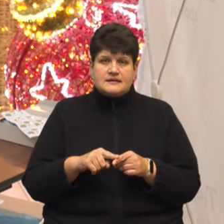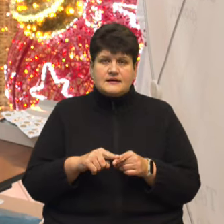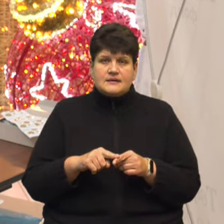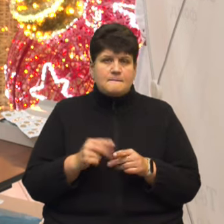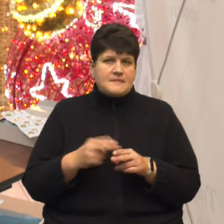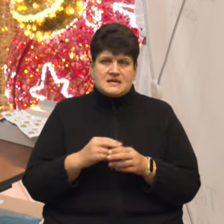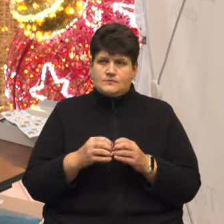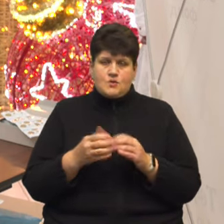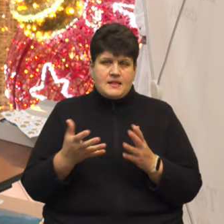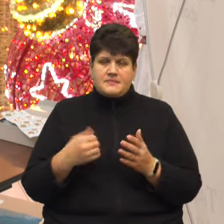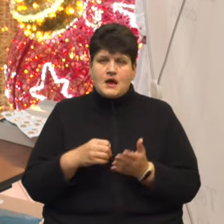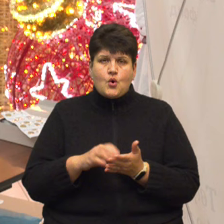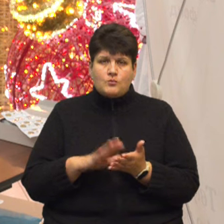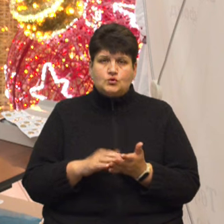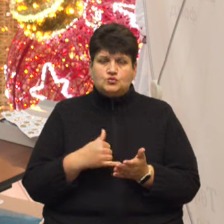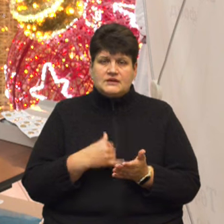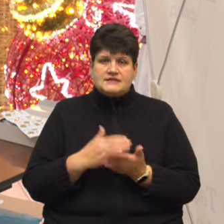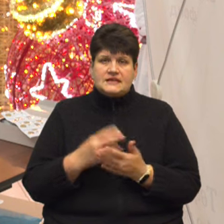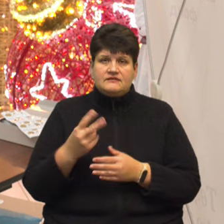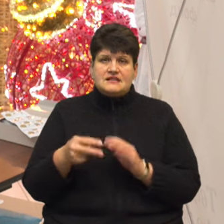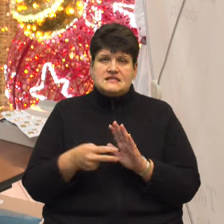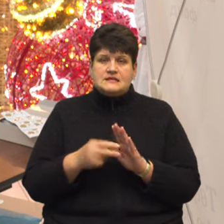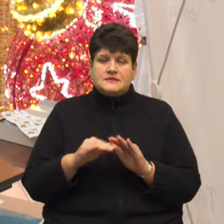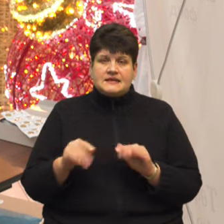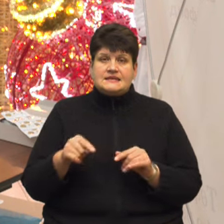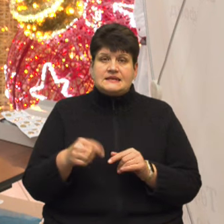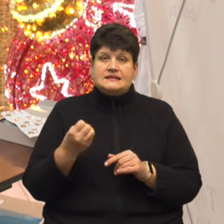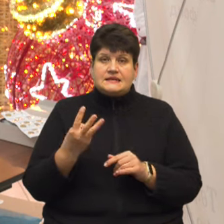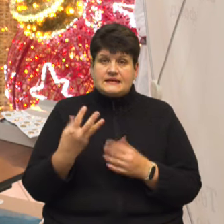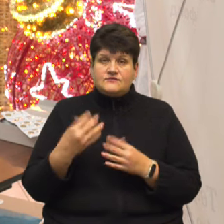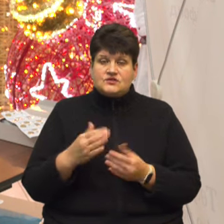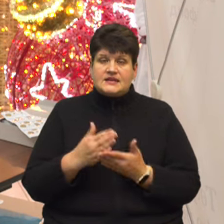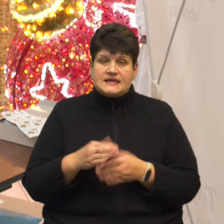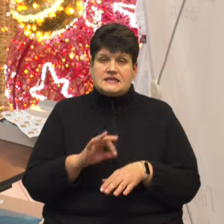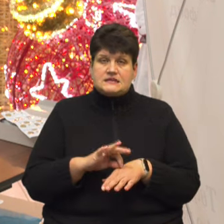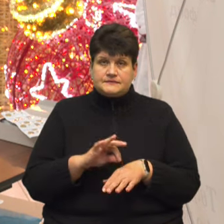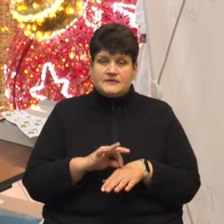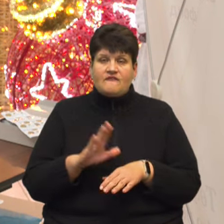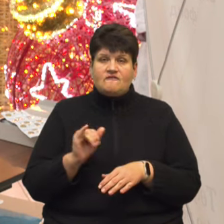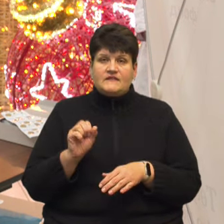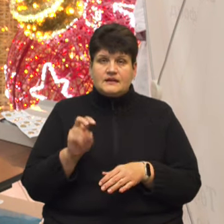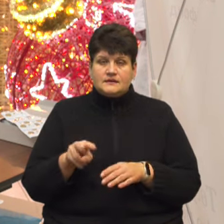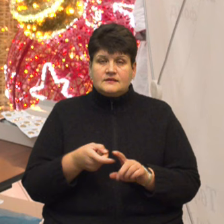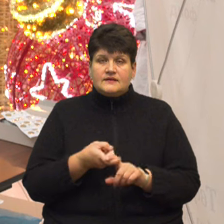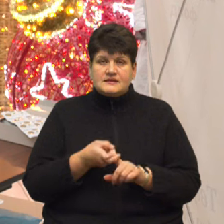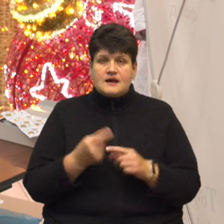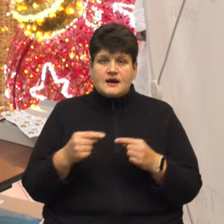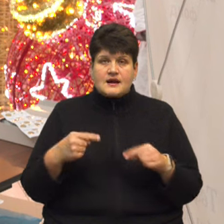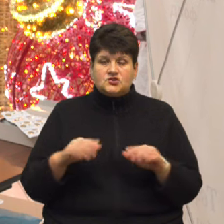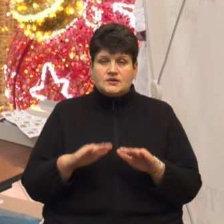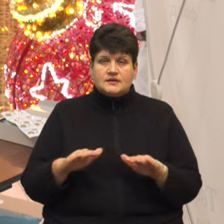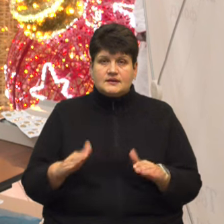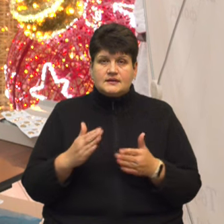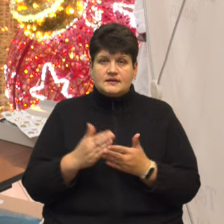проблем. На обліку в нас є 27 дітей, з них 13 вже є з діагнозом віл інфекції. І решта дітей знаходяться